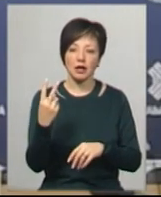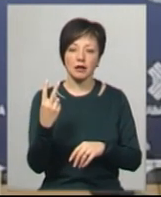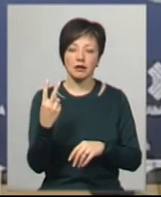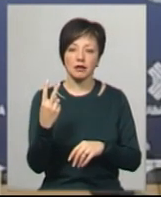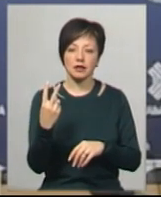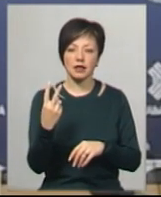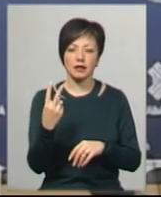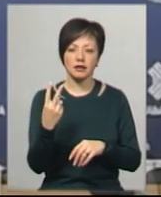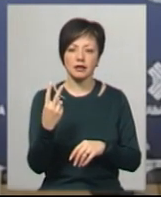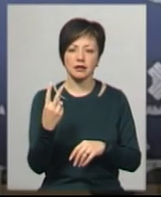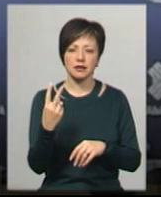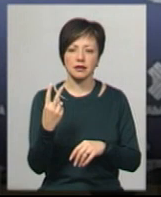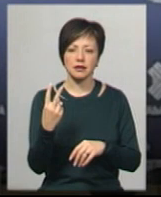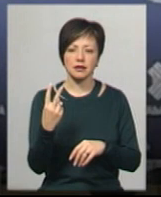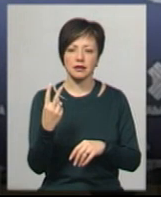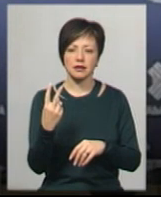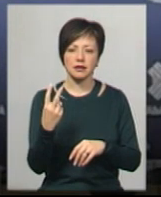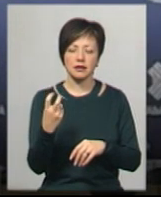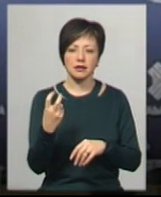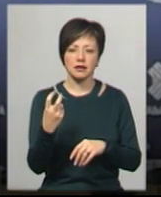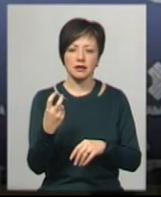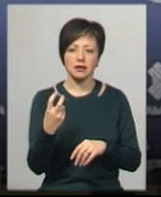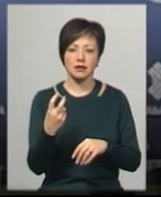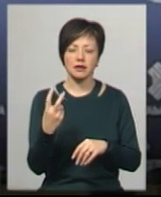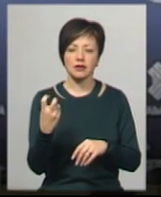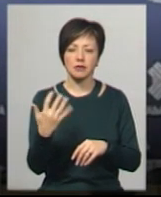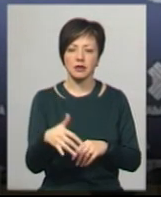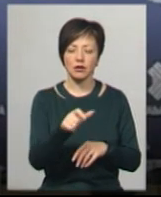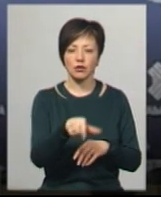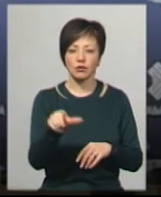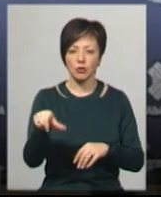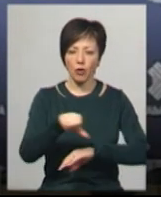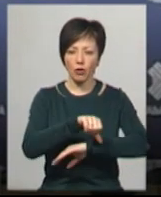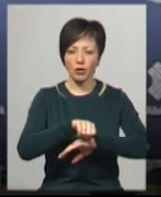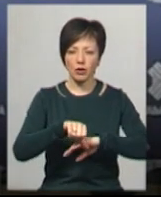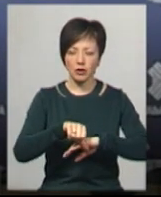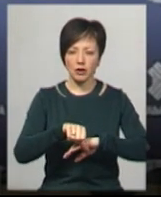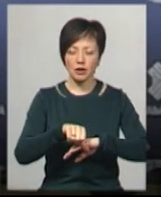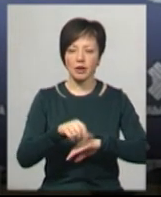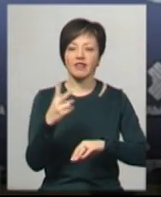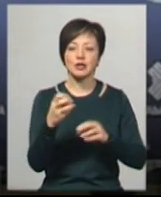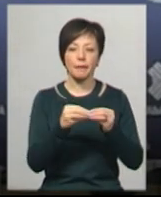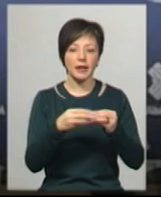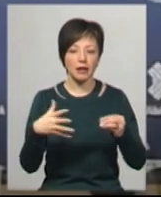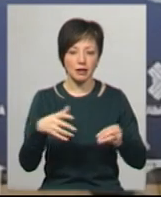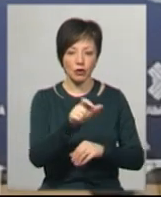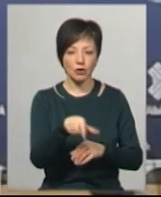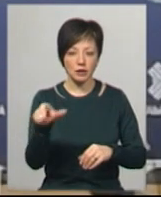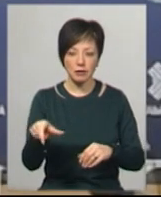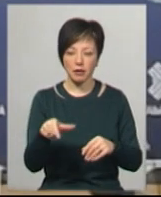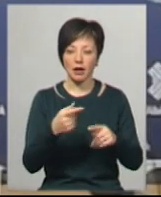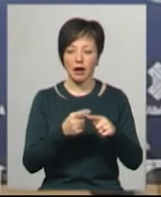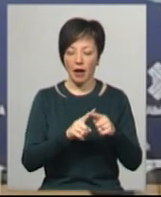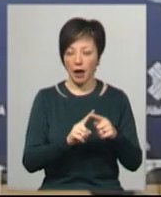особами, які пересекли державний кордон України за декілька днів, а саме з 20-го числа березня місяця.